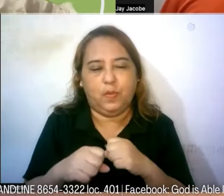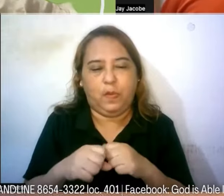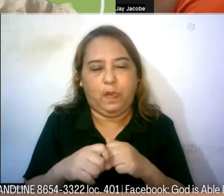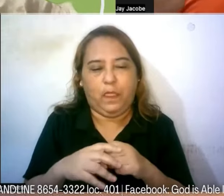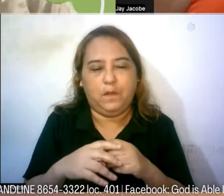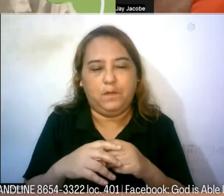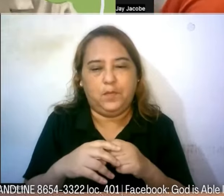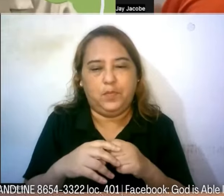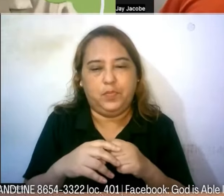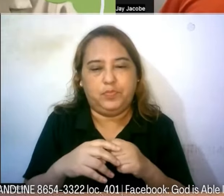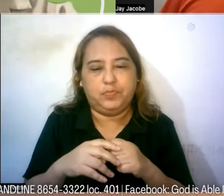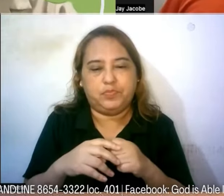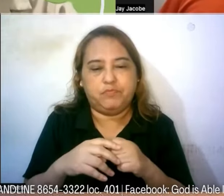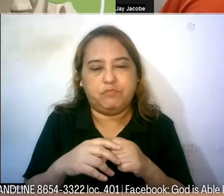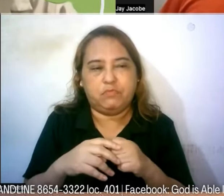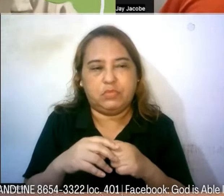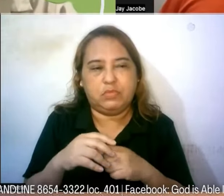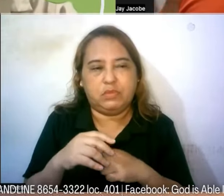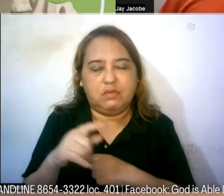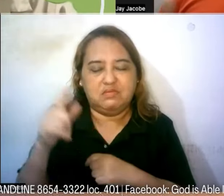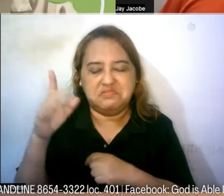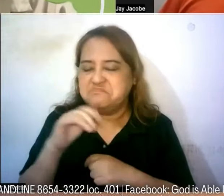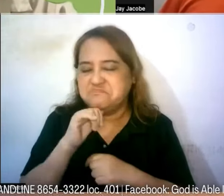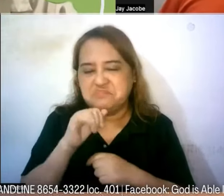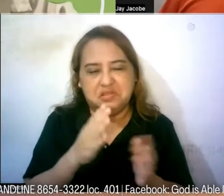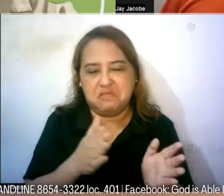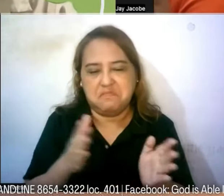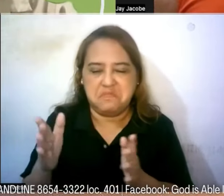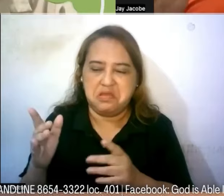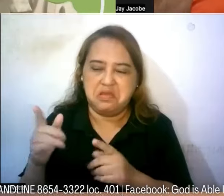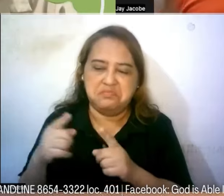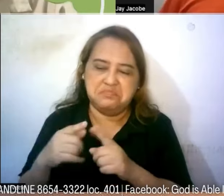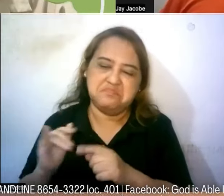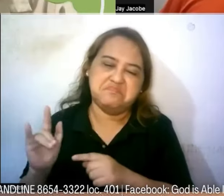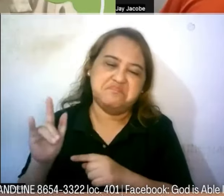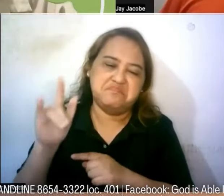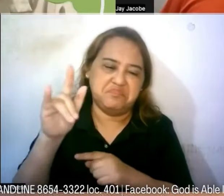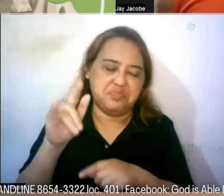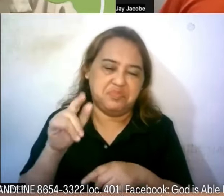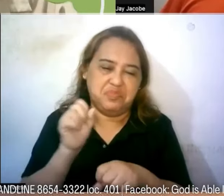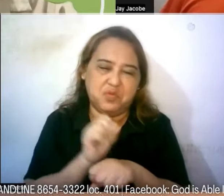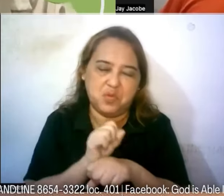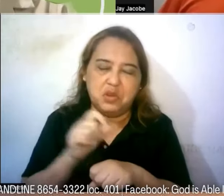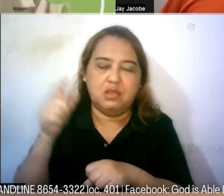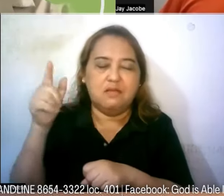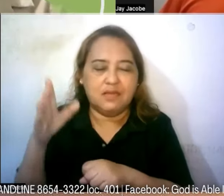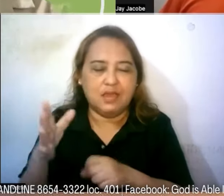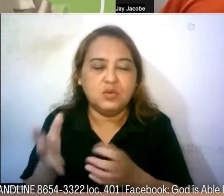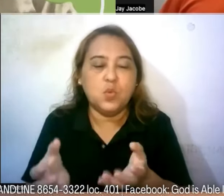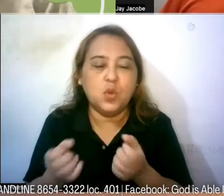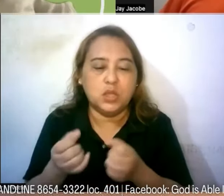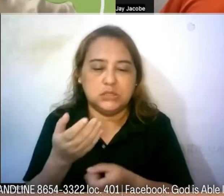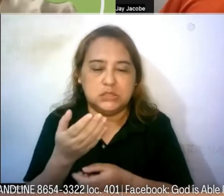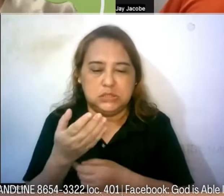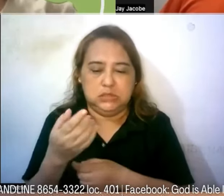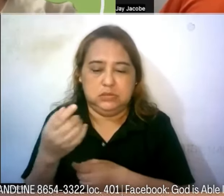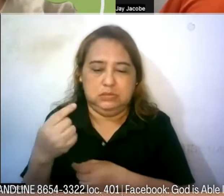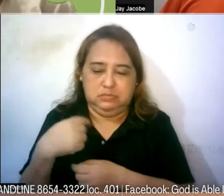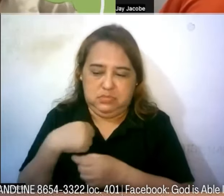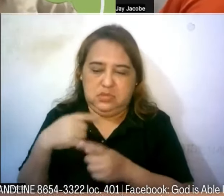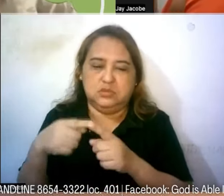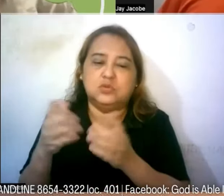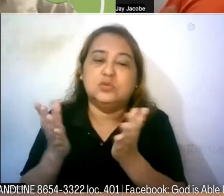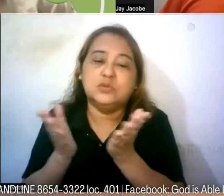hindi talaga plano ng Lord na mag-abroad pa ang plano ng Lord ay silbi ka sa Kanya at maglingkod full-time capacity